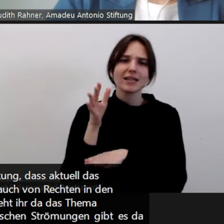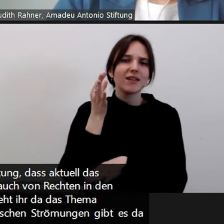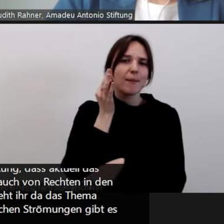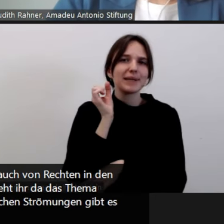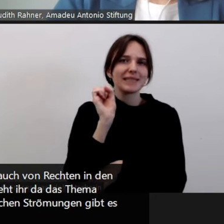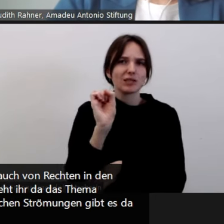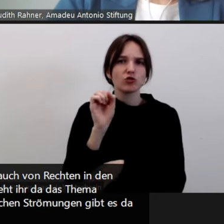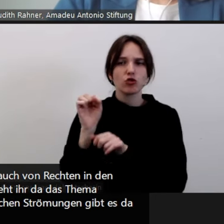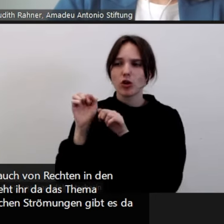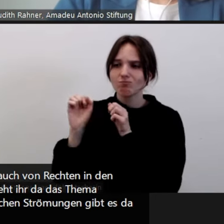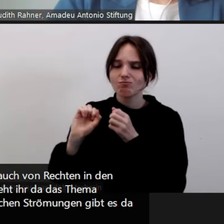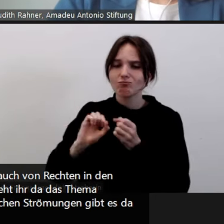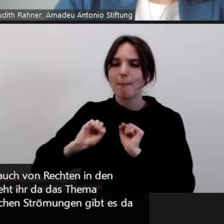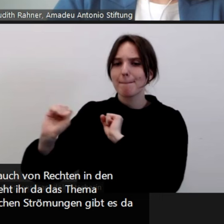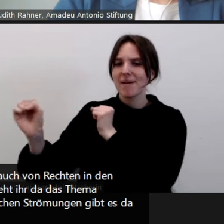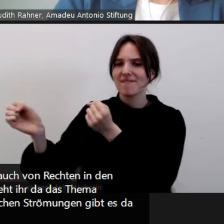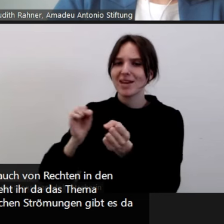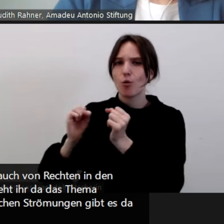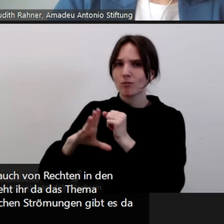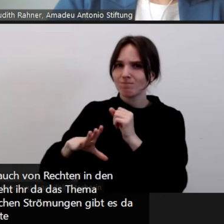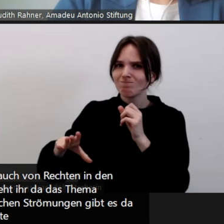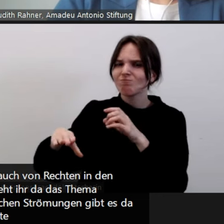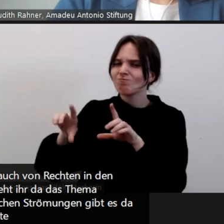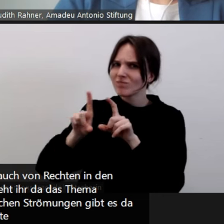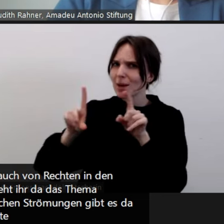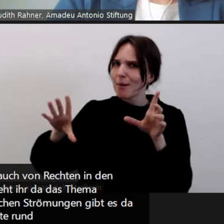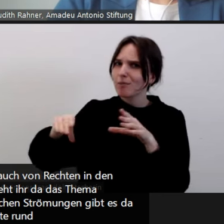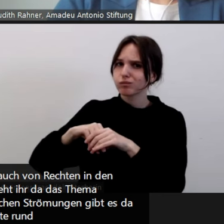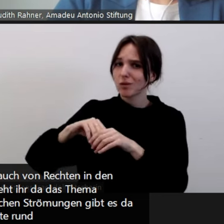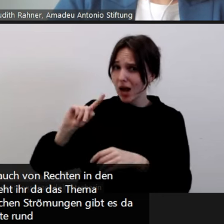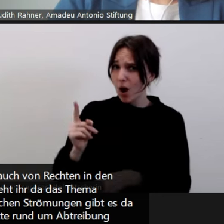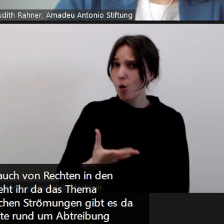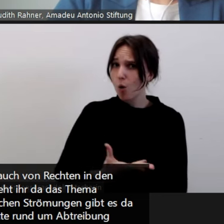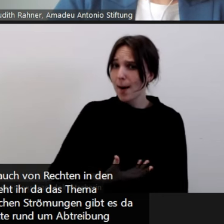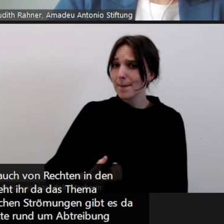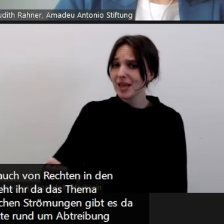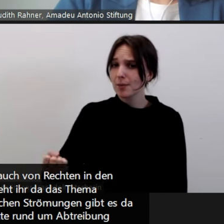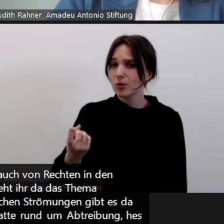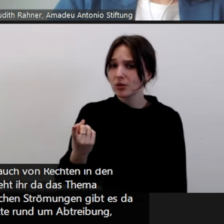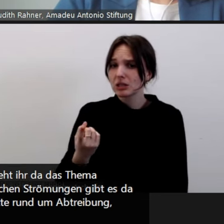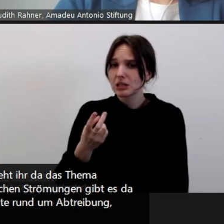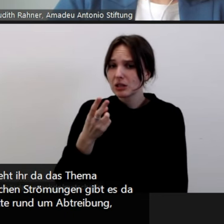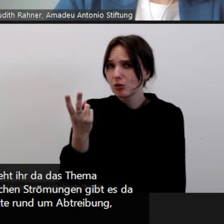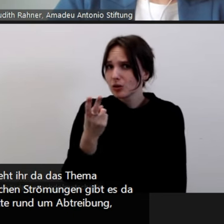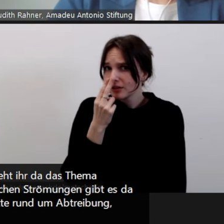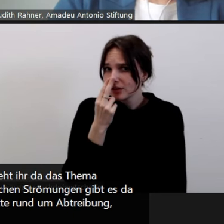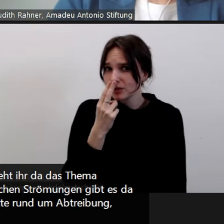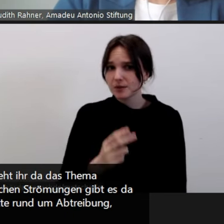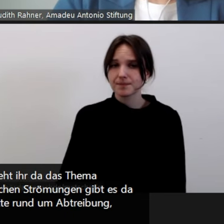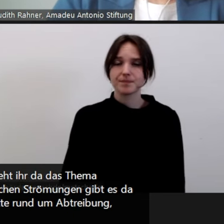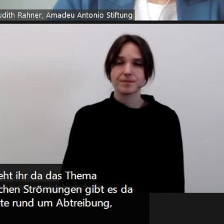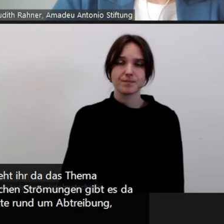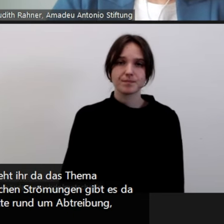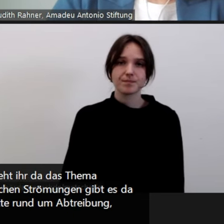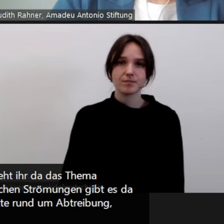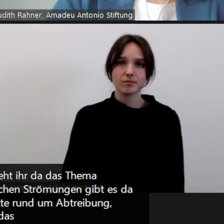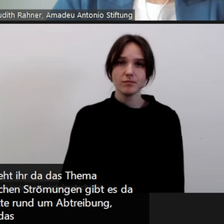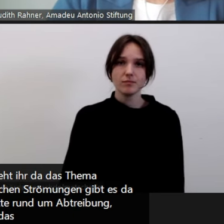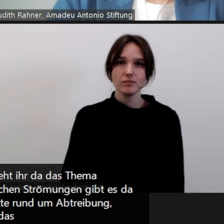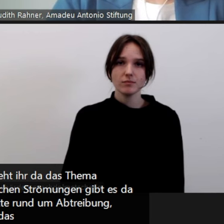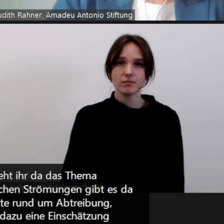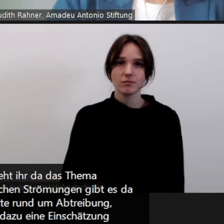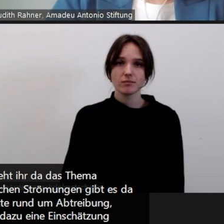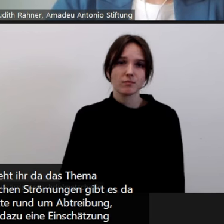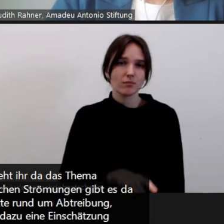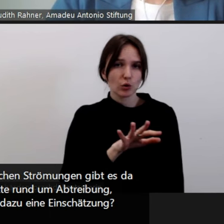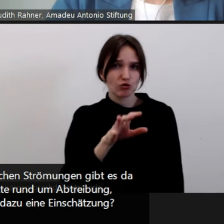Verbindungen oder heizt die aktuelle Debatte rund um Abtreibung, antifeministische Gesinnungen weiter an? Habt ihr dazu eine